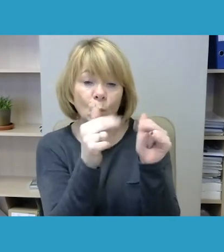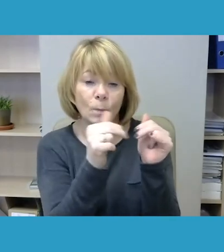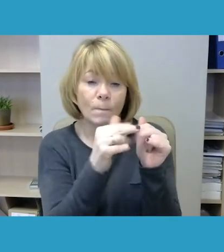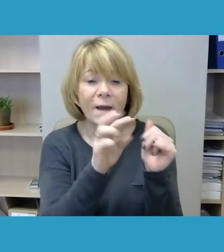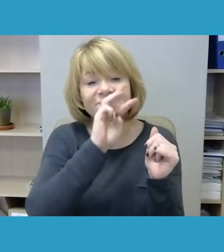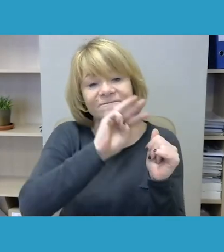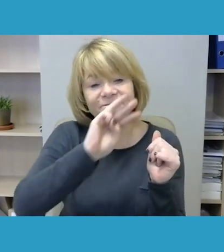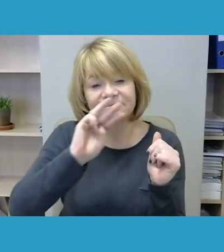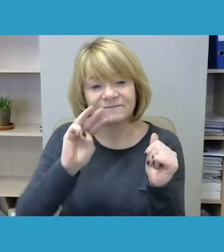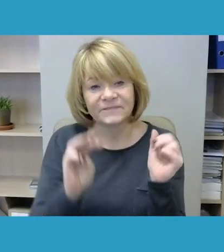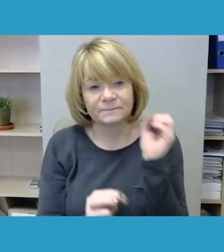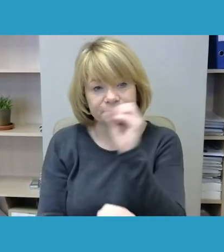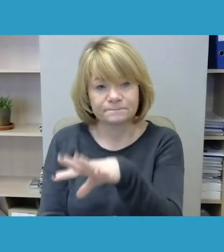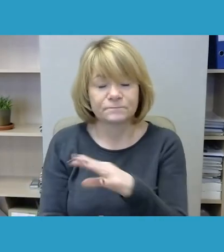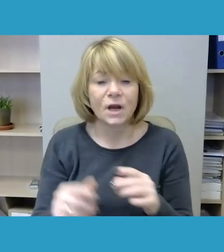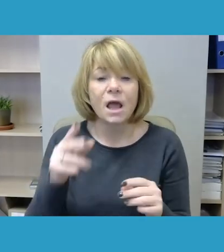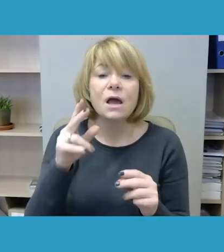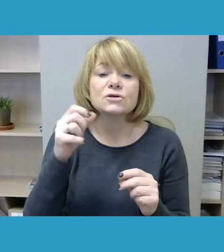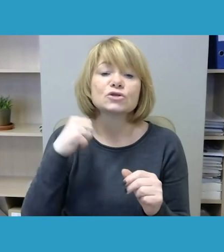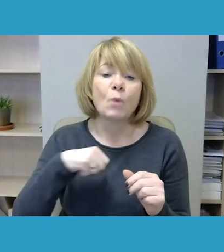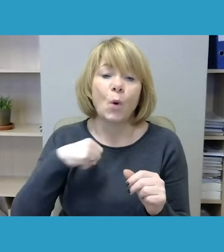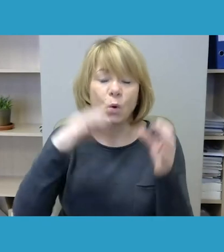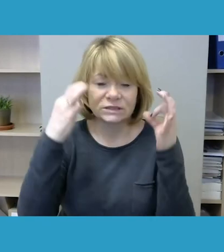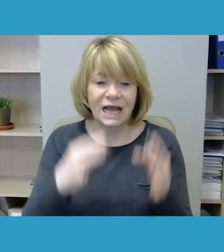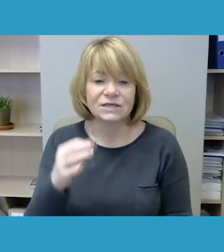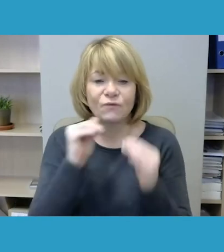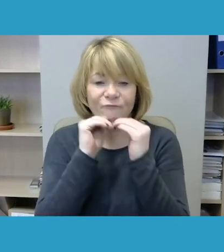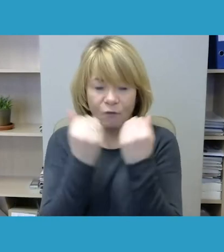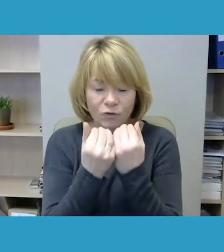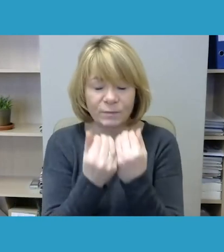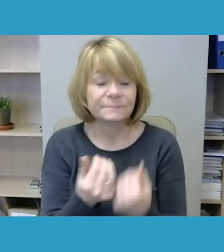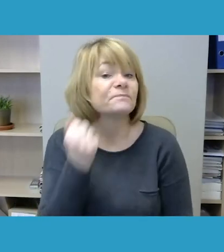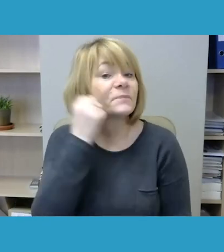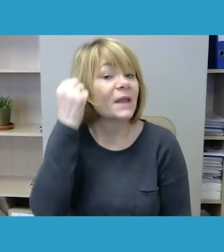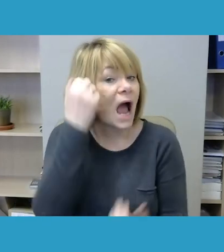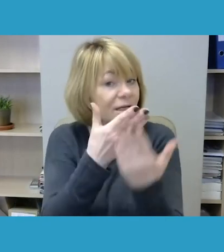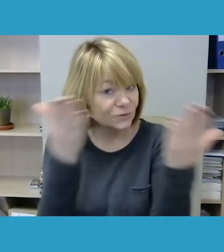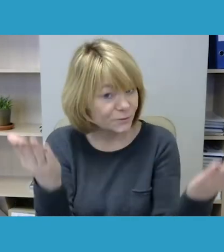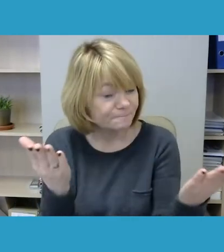nacionalinio žmogaus teisų forumo. Tai dar siki ačiū visiems ir iki kitų kartų.